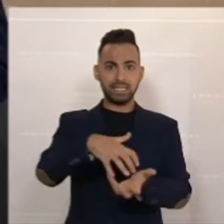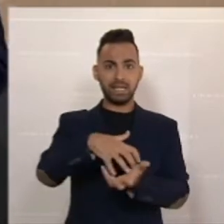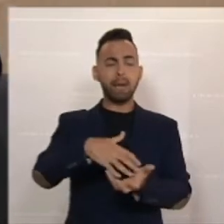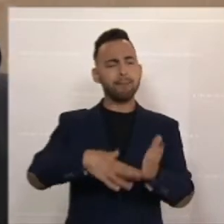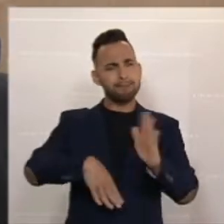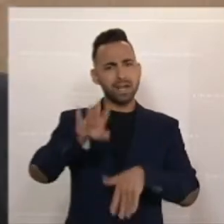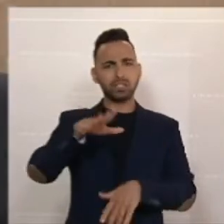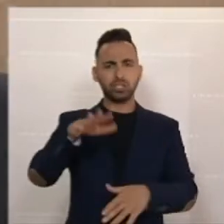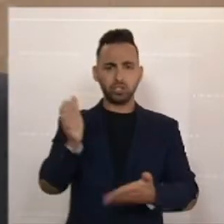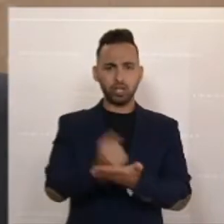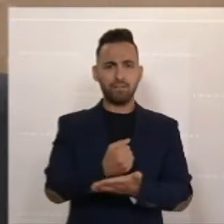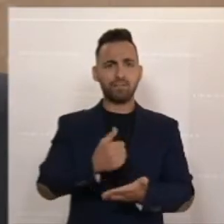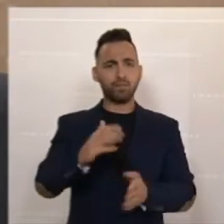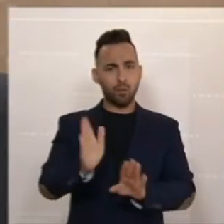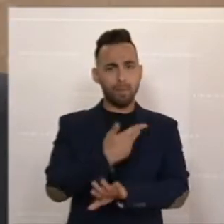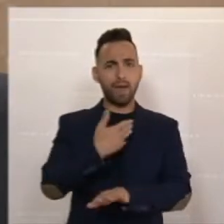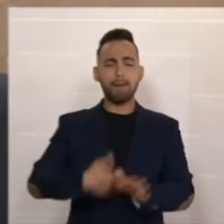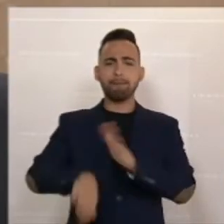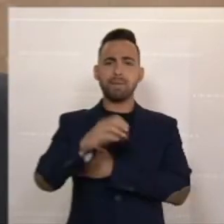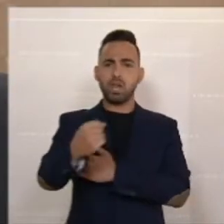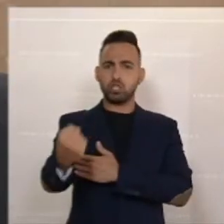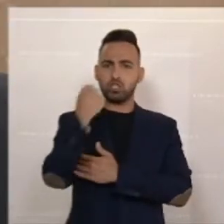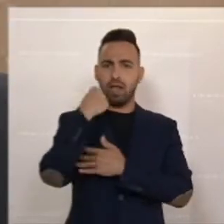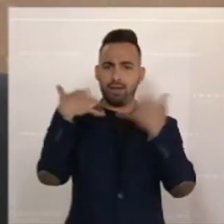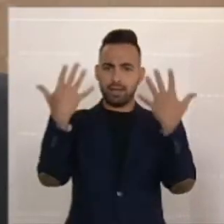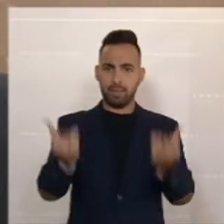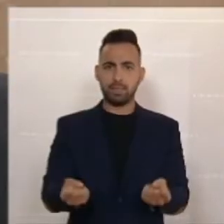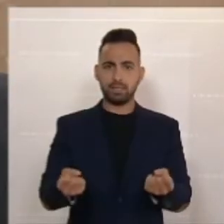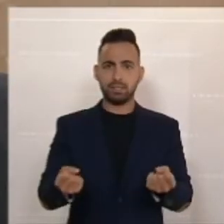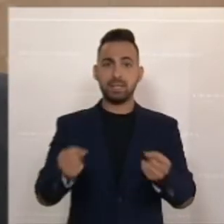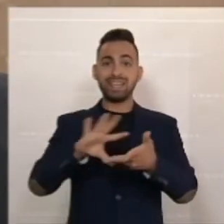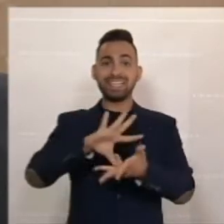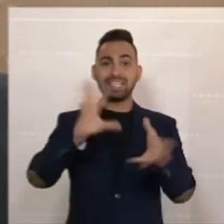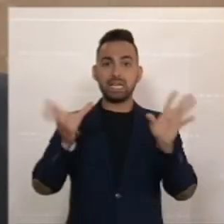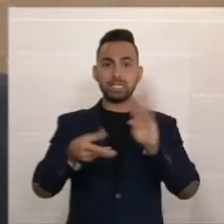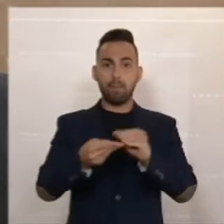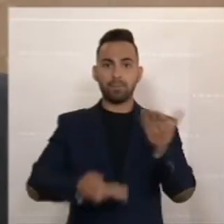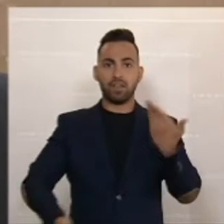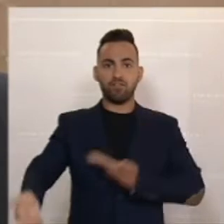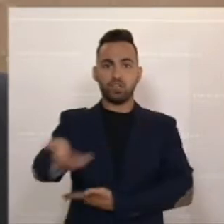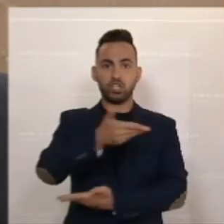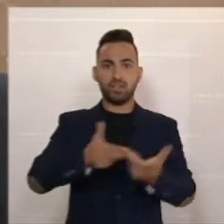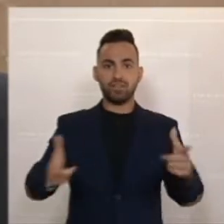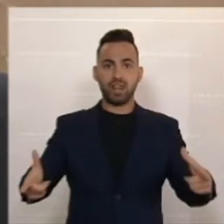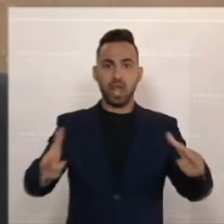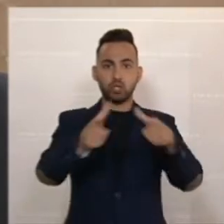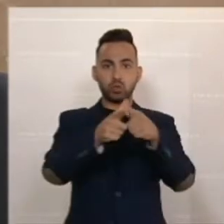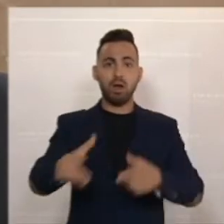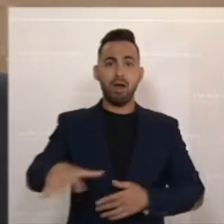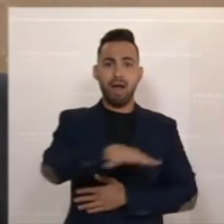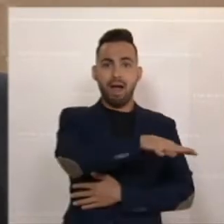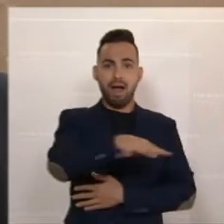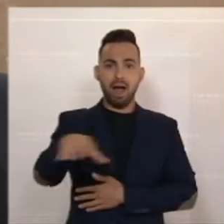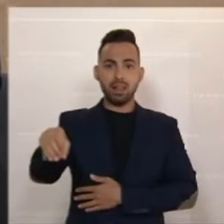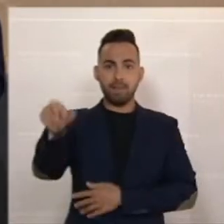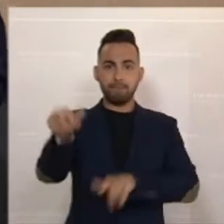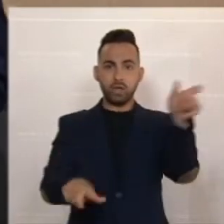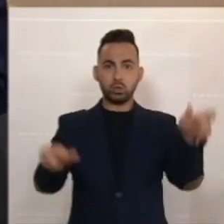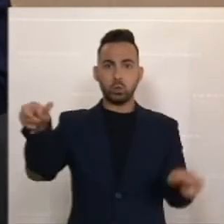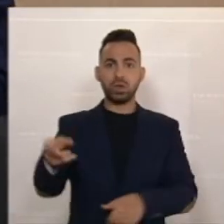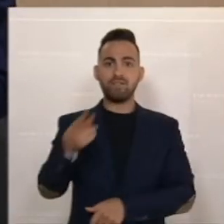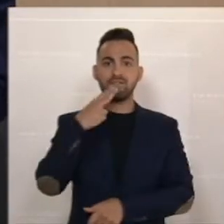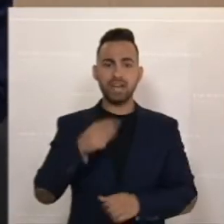hervorgegangen, als wir hineingegangen sind. Die Gesamtwirtschaftsleistung aller, die hier dazu beigetragen haben in